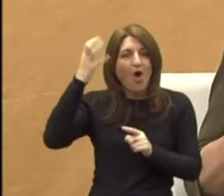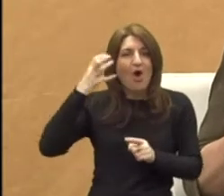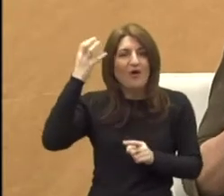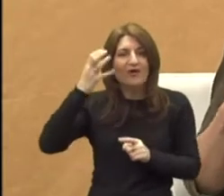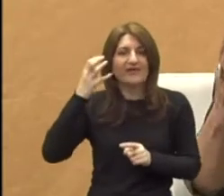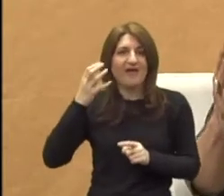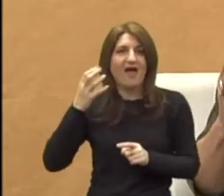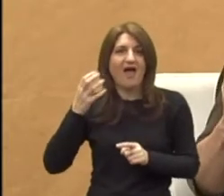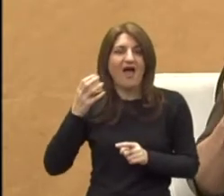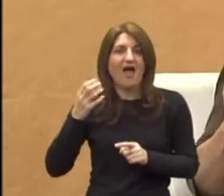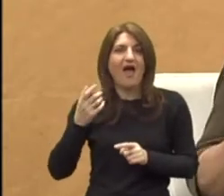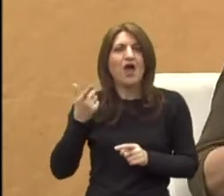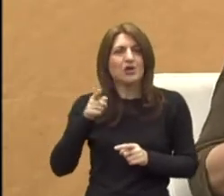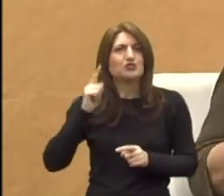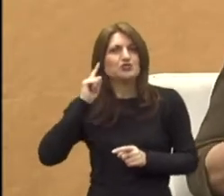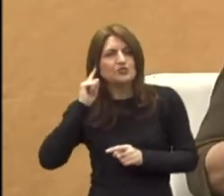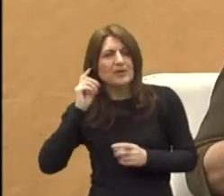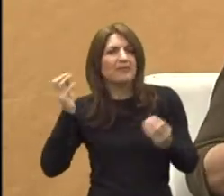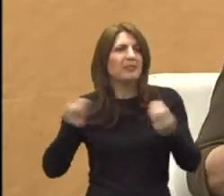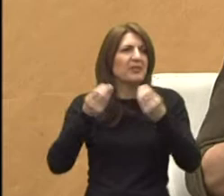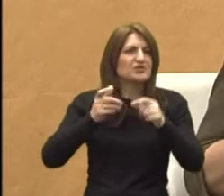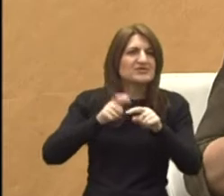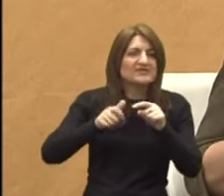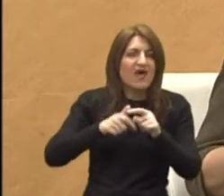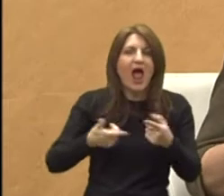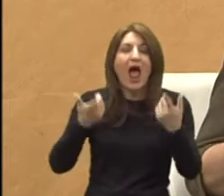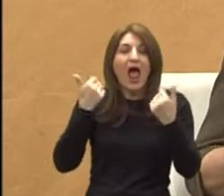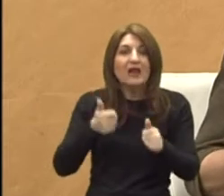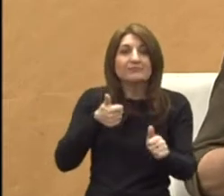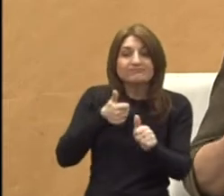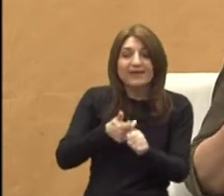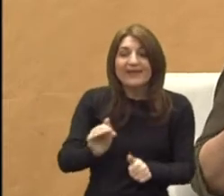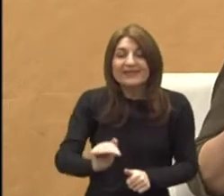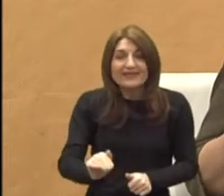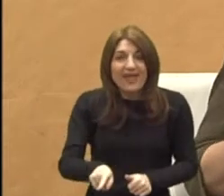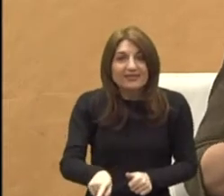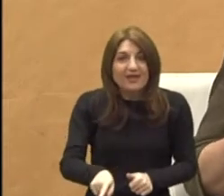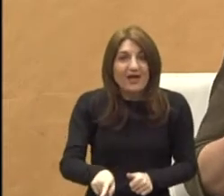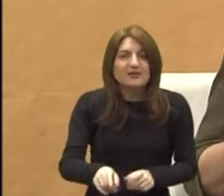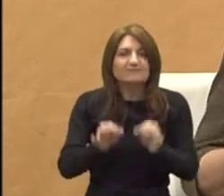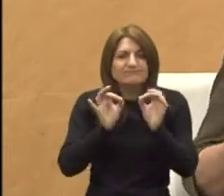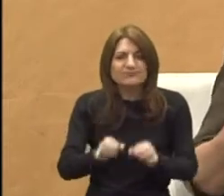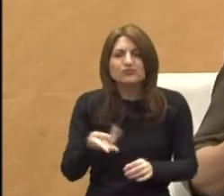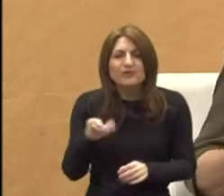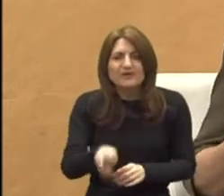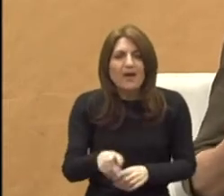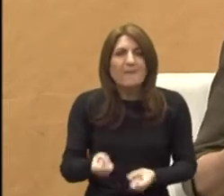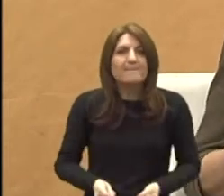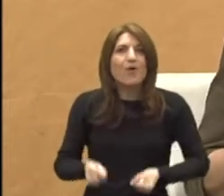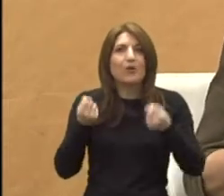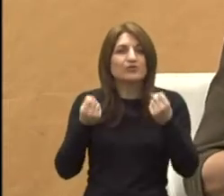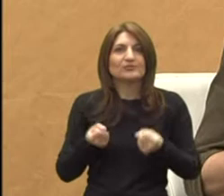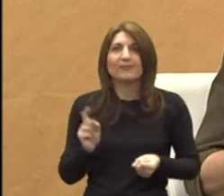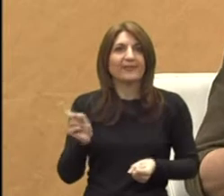principu. Neke stvari čuju, ali sa djetetom samim, sa određenim teškoćama se nisu